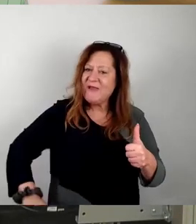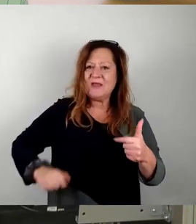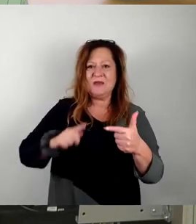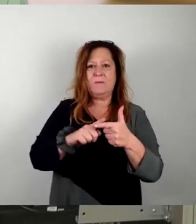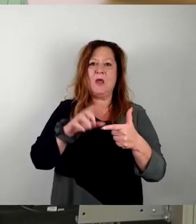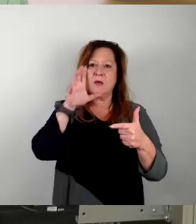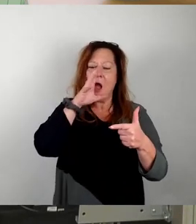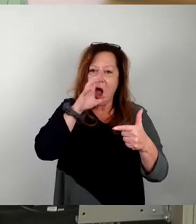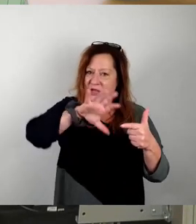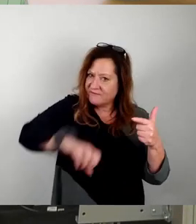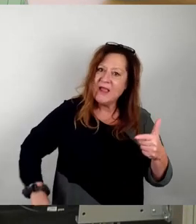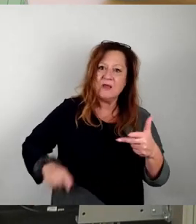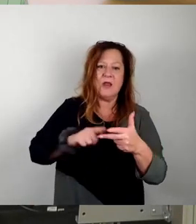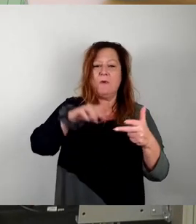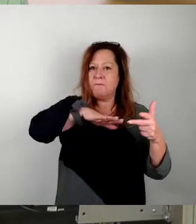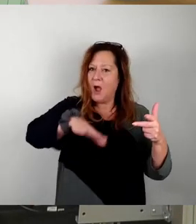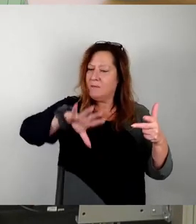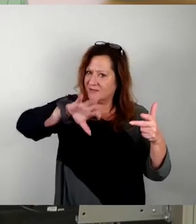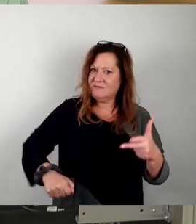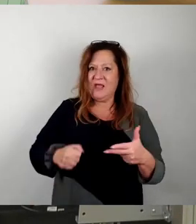Was kommt als nächstes, unseren Antisemitismus?